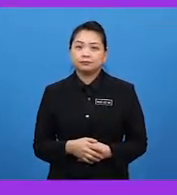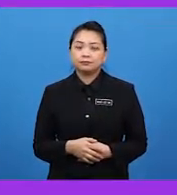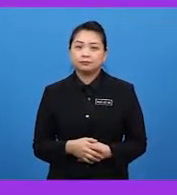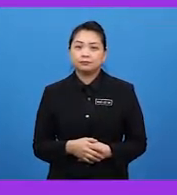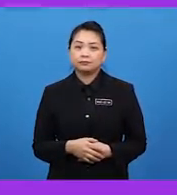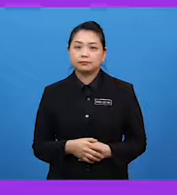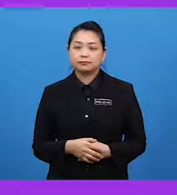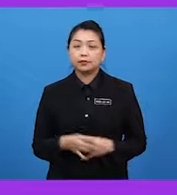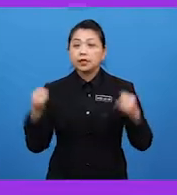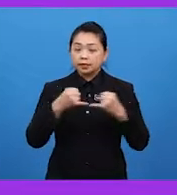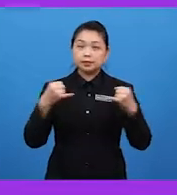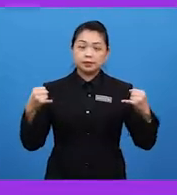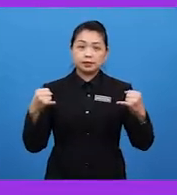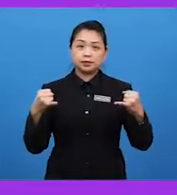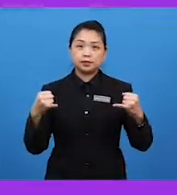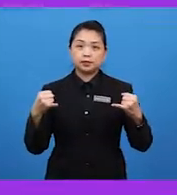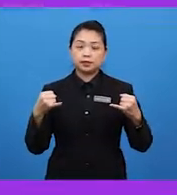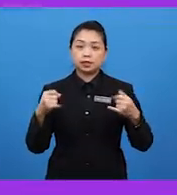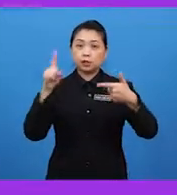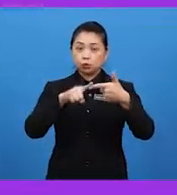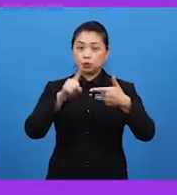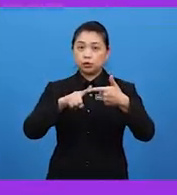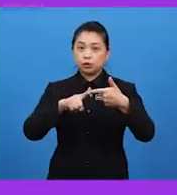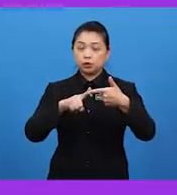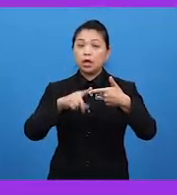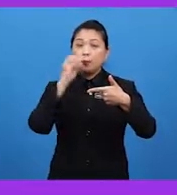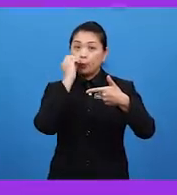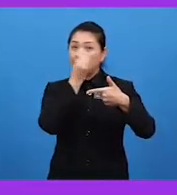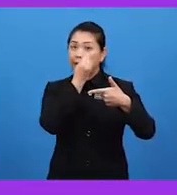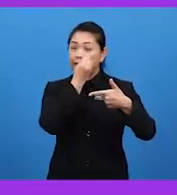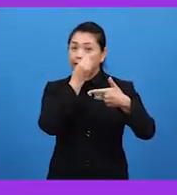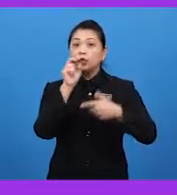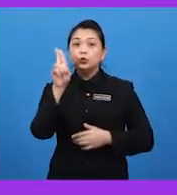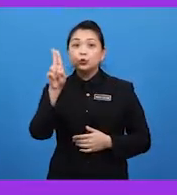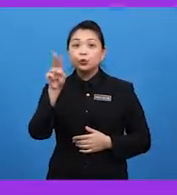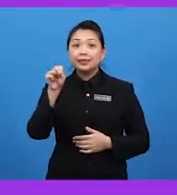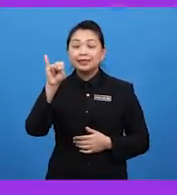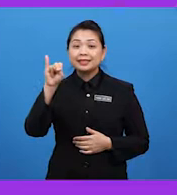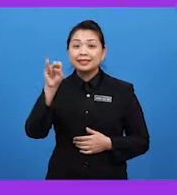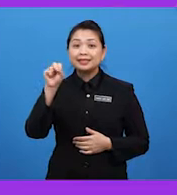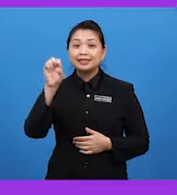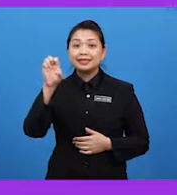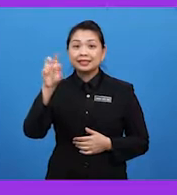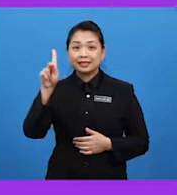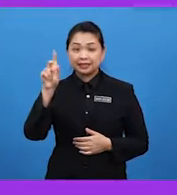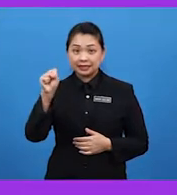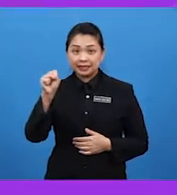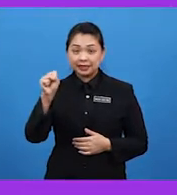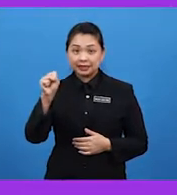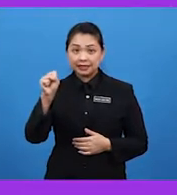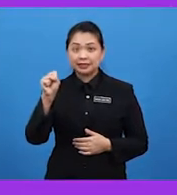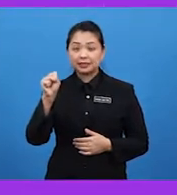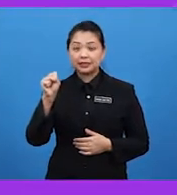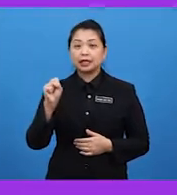Jenis yang kedua dikenali sebagai bunga uniseks. Bunga